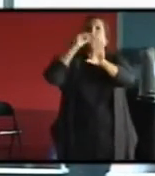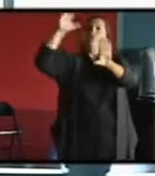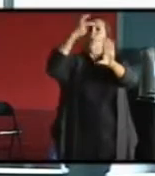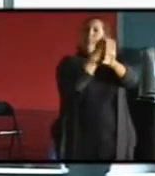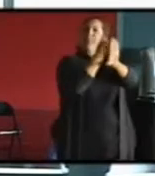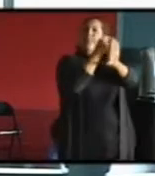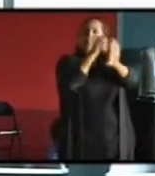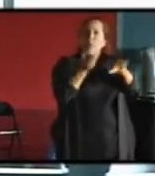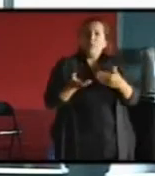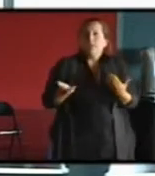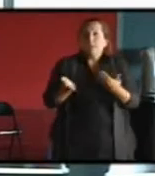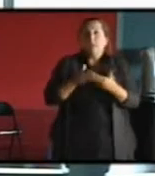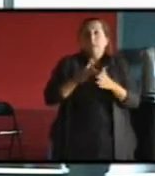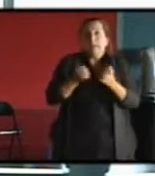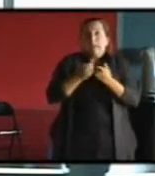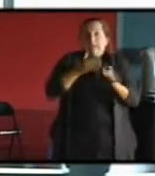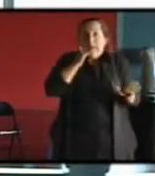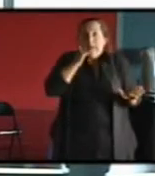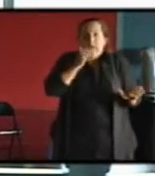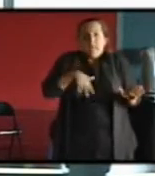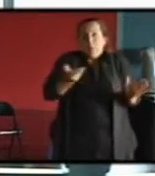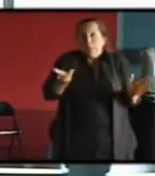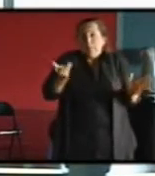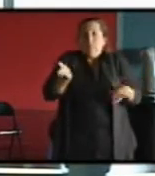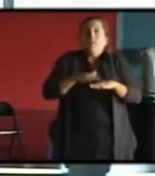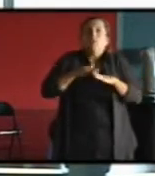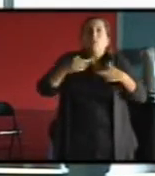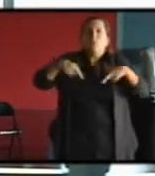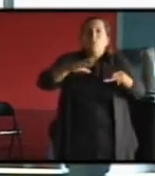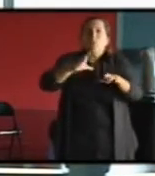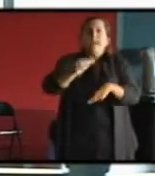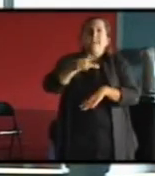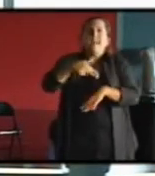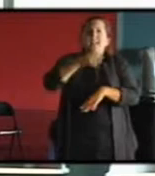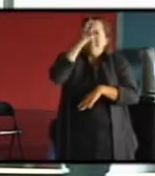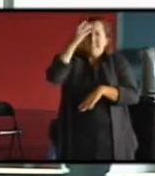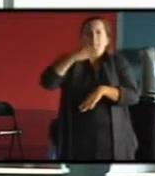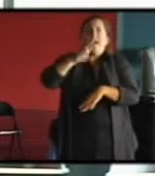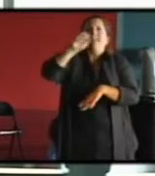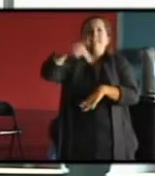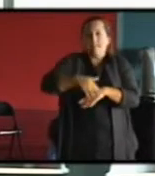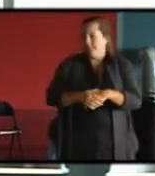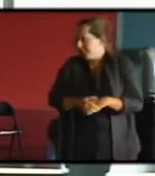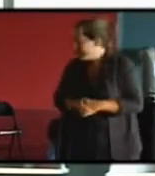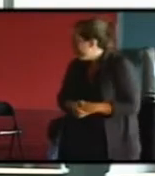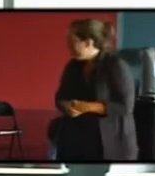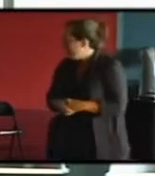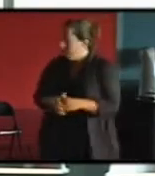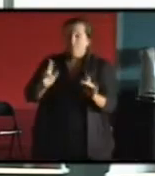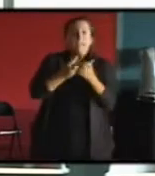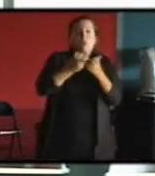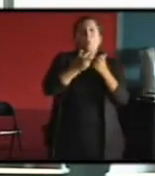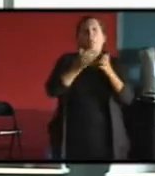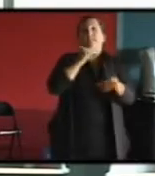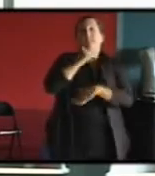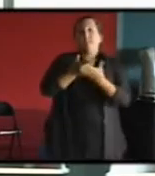là, on est un peu à la limite de l'exercice le long du canal Saint-Martin. Dernier type d'exemple très rapidement, c'est